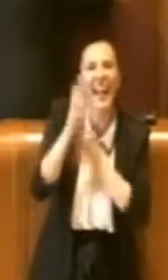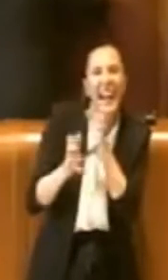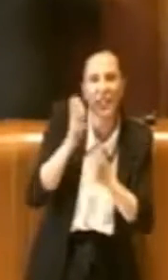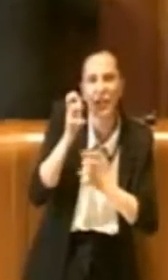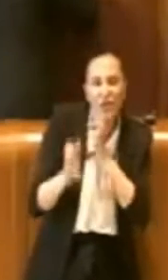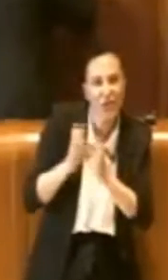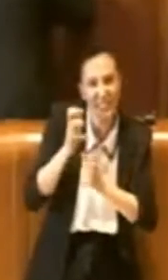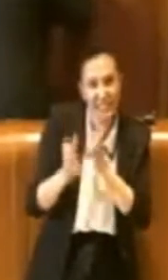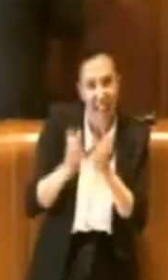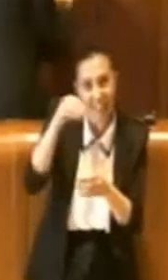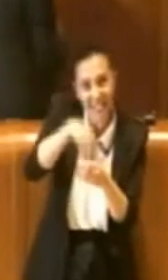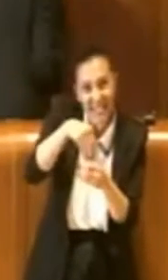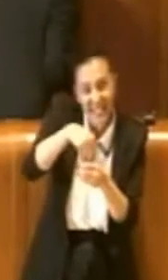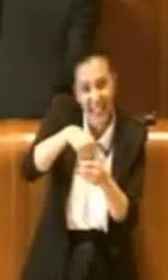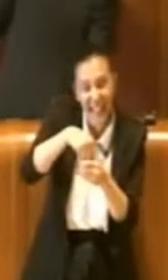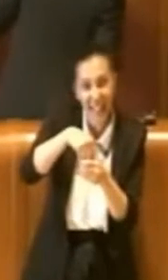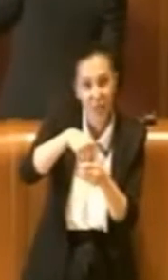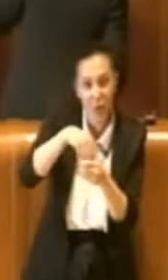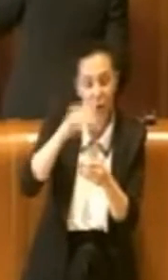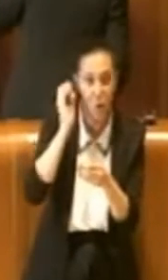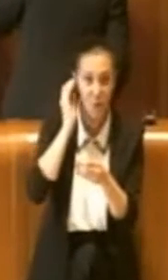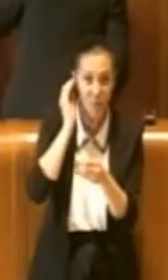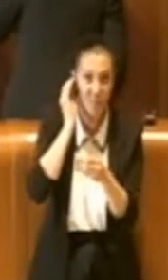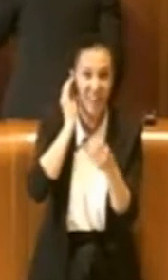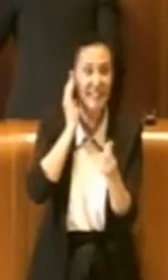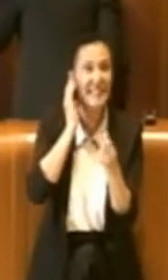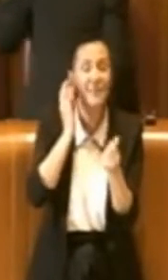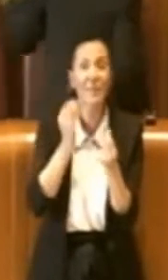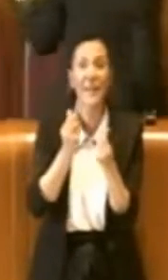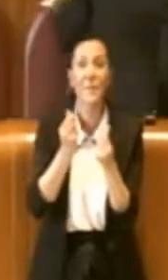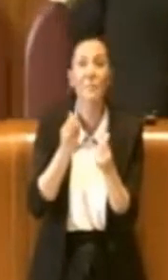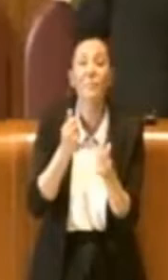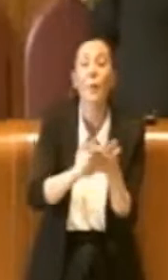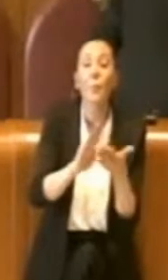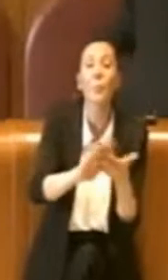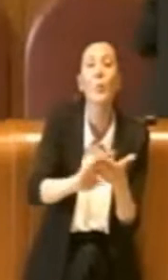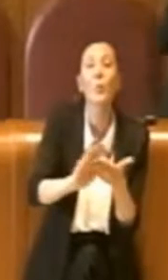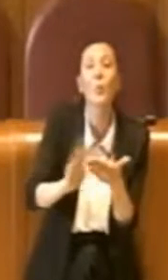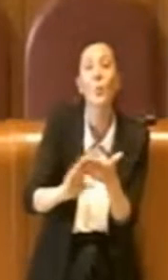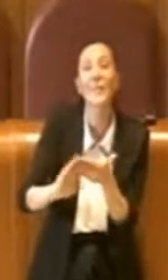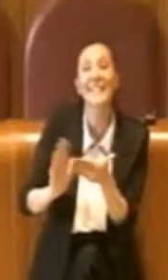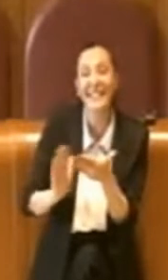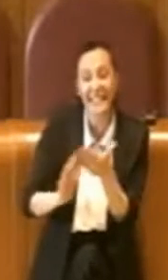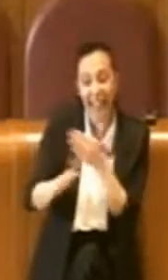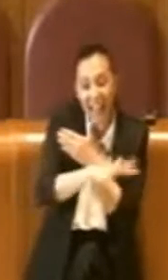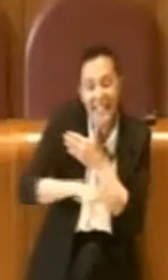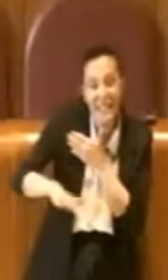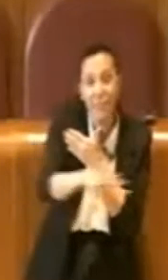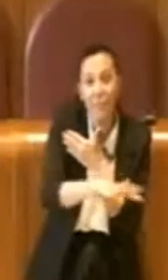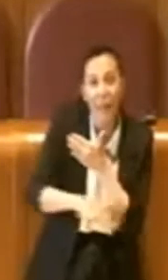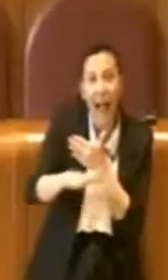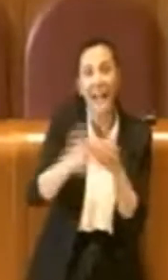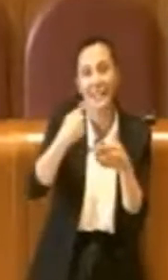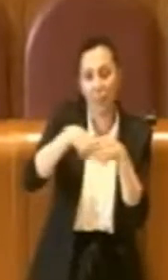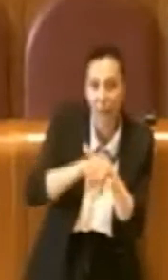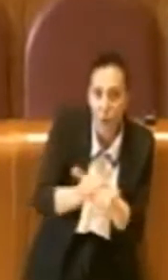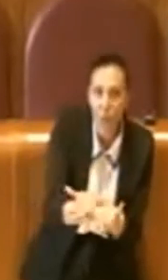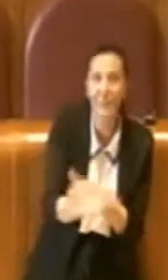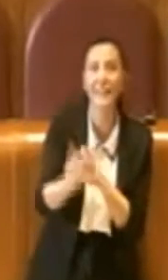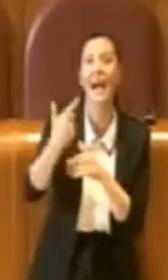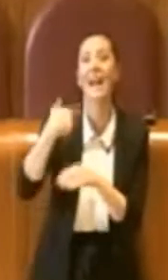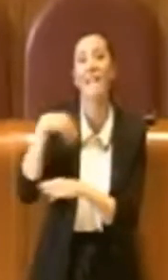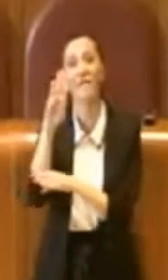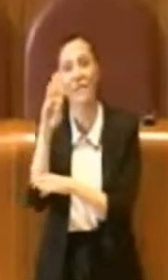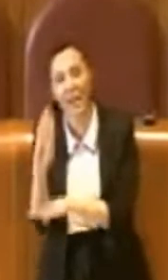pulizia dei vari spazi, delle metropolitane, delle